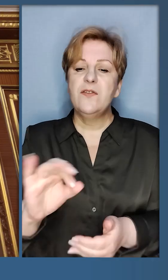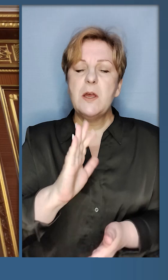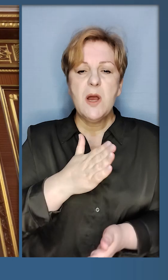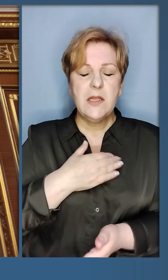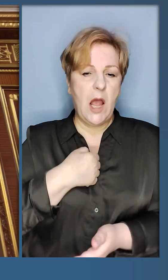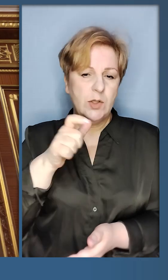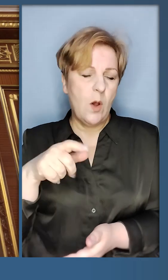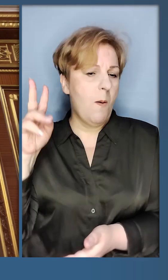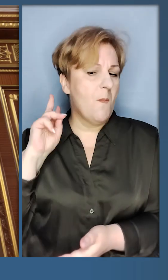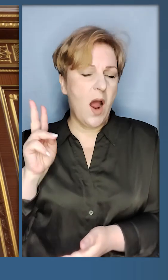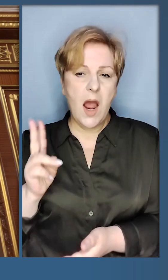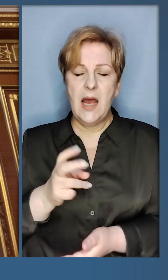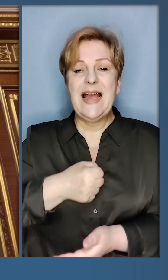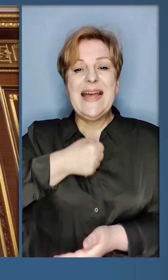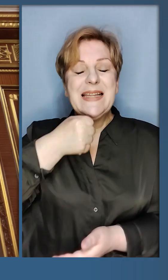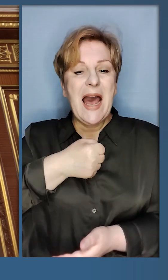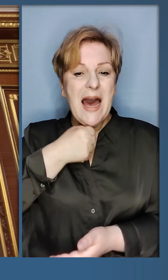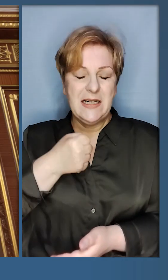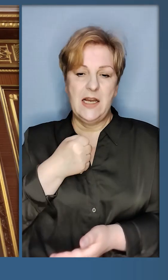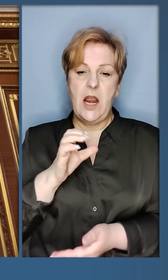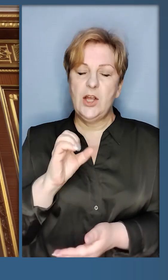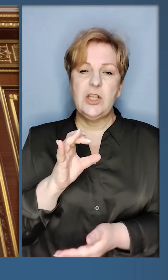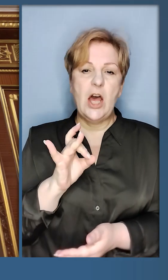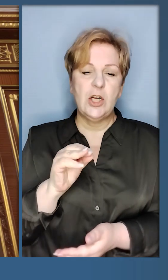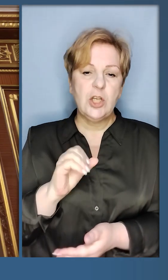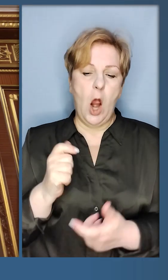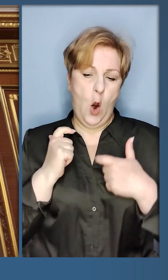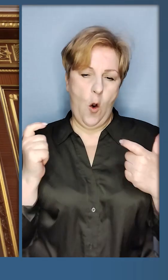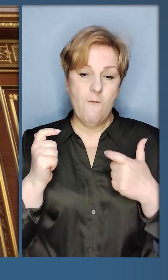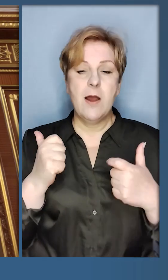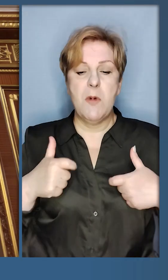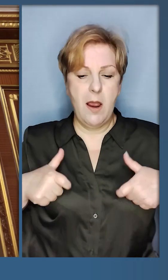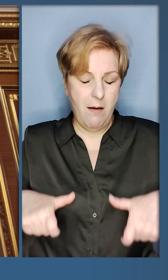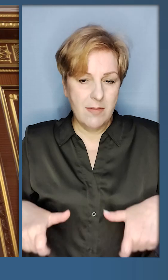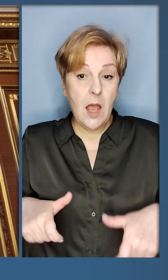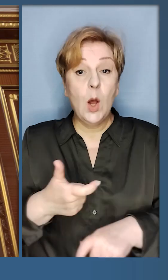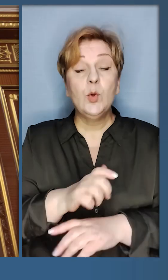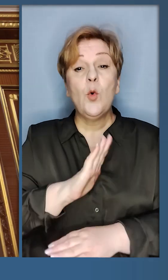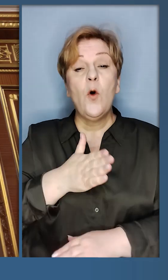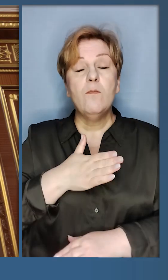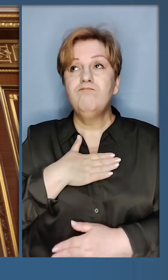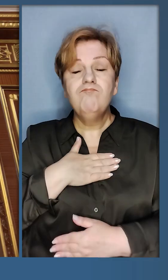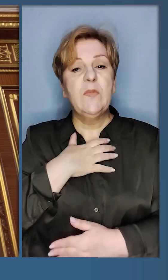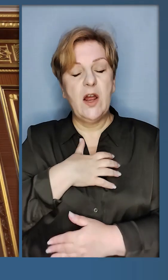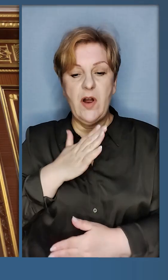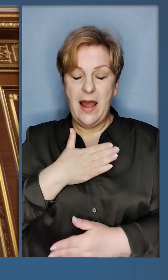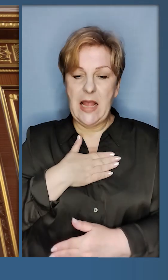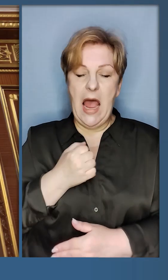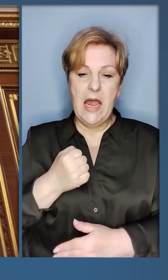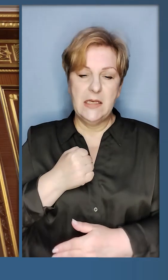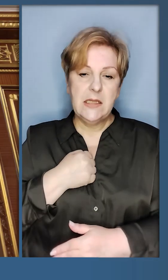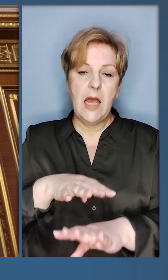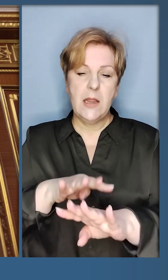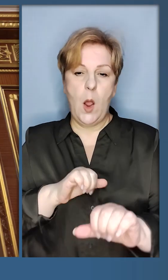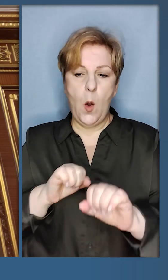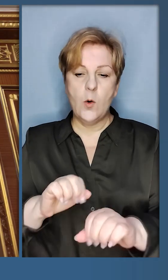нашим солдатам, матросам, старшинам, сержантам, офіцерам і генералам. Дуже важливо, що наші сили оборони